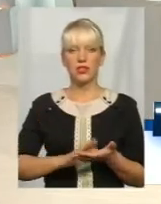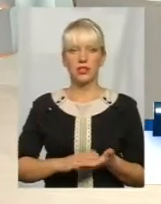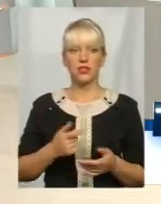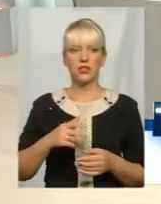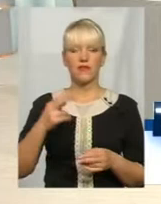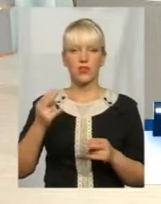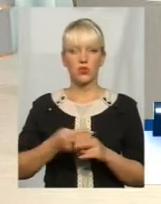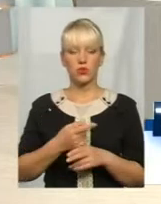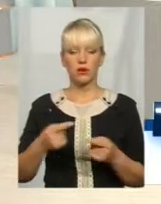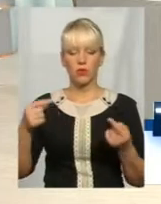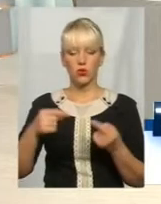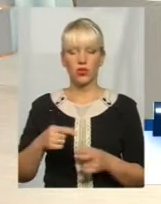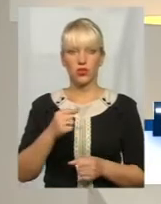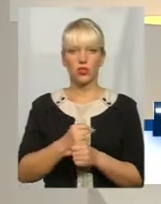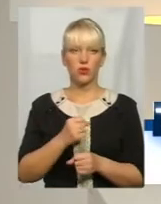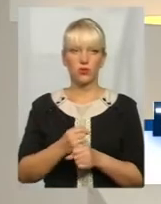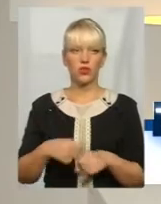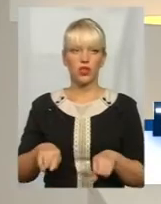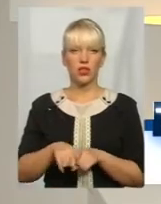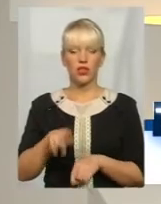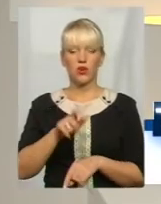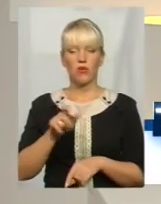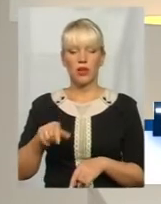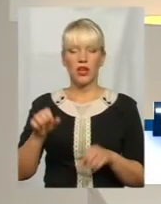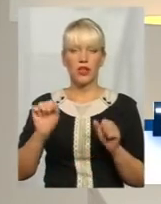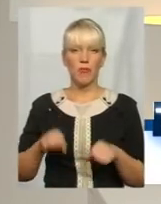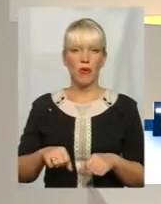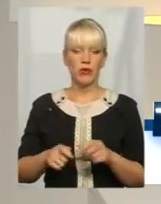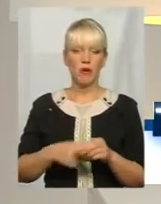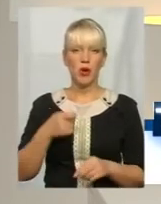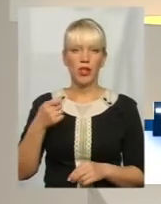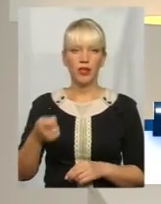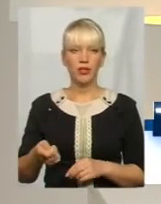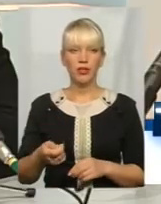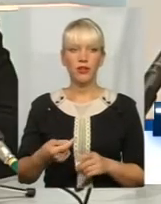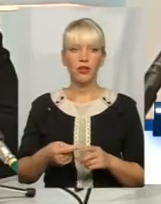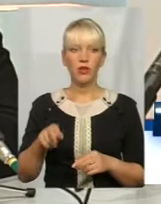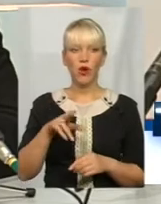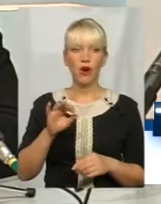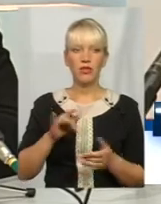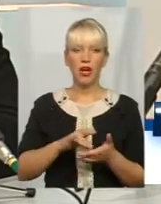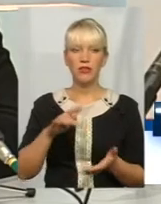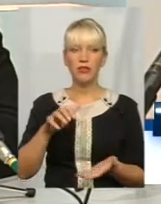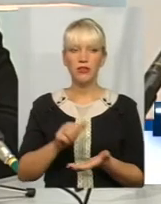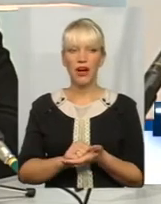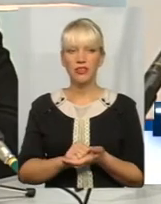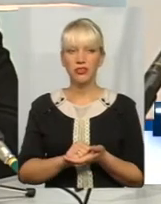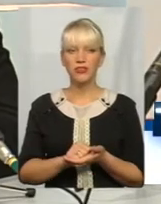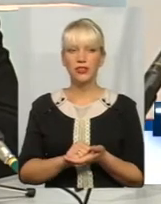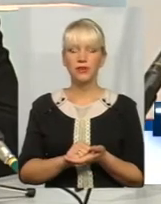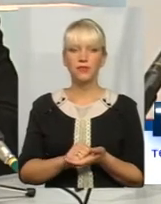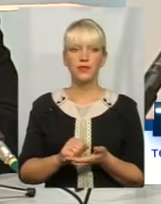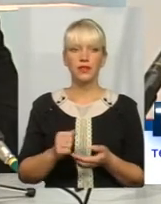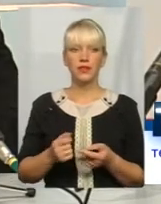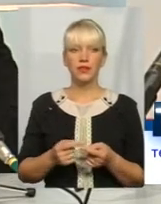відсутня підходяща робота, такі громадяни можуть подати до центру зайнятості, будучи в центру зайнятості,